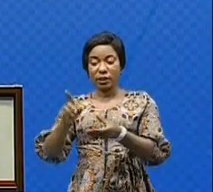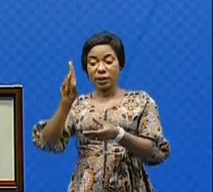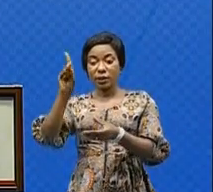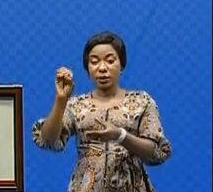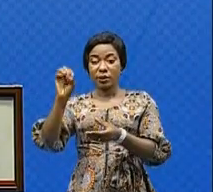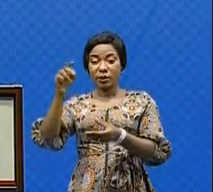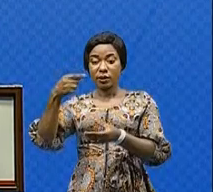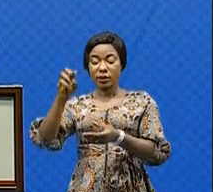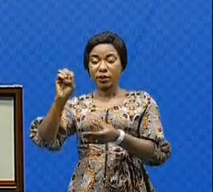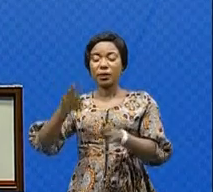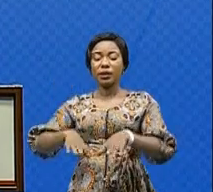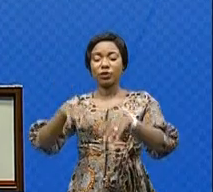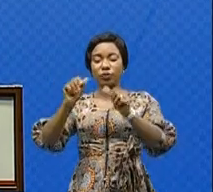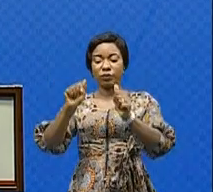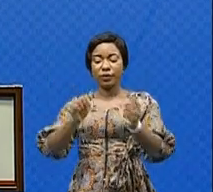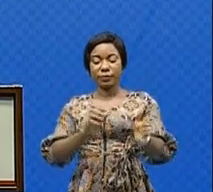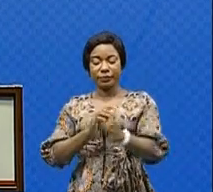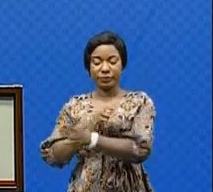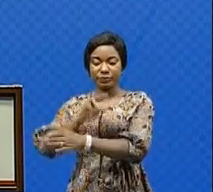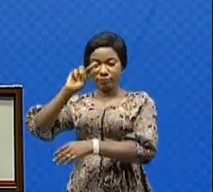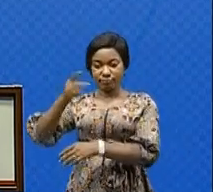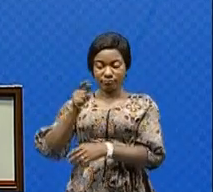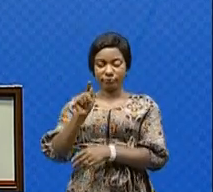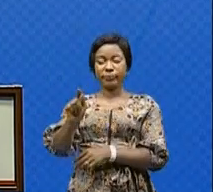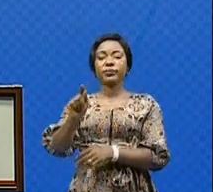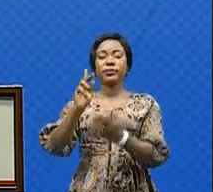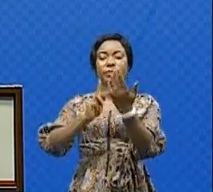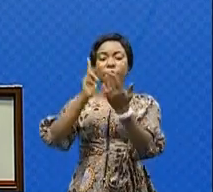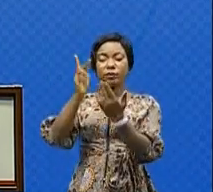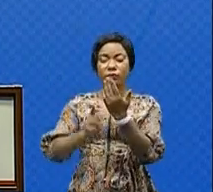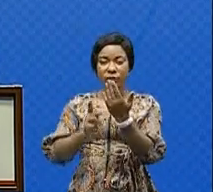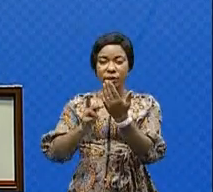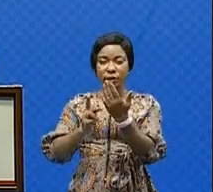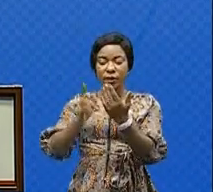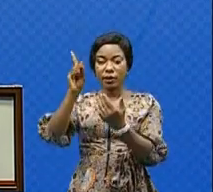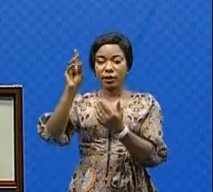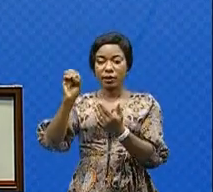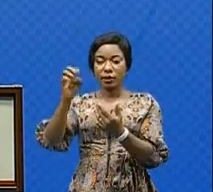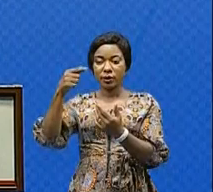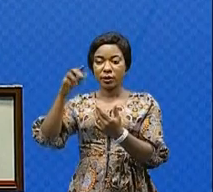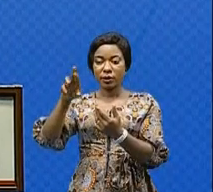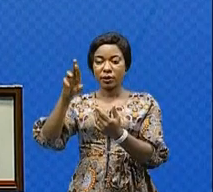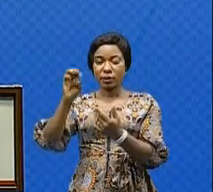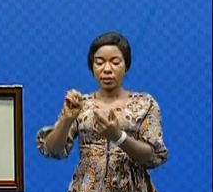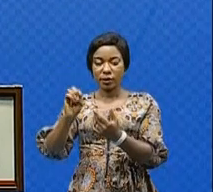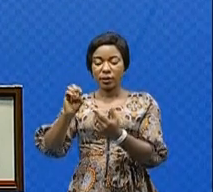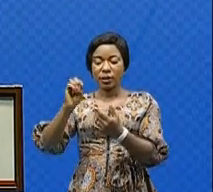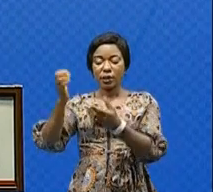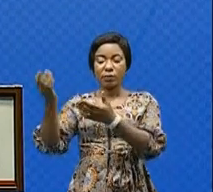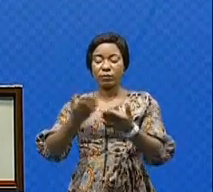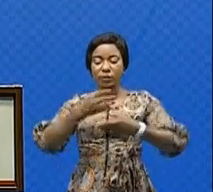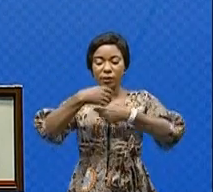été adopté. 2, projet de décret portant création, organisation et